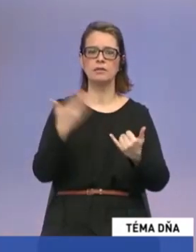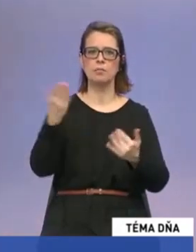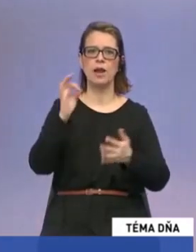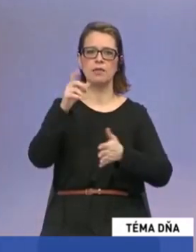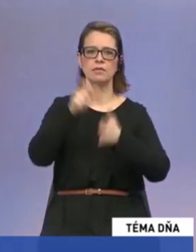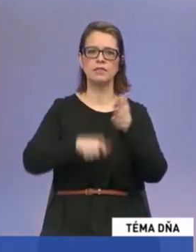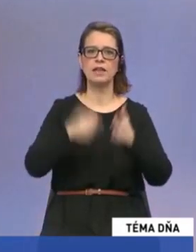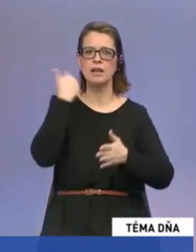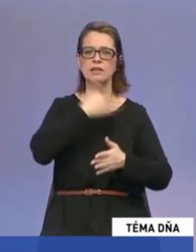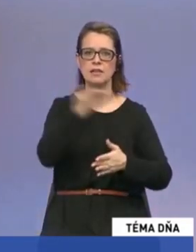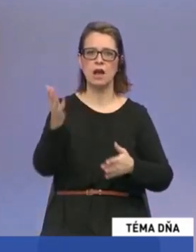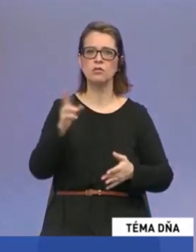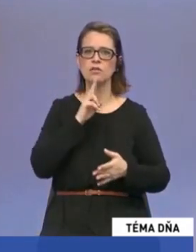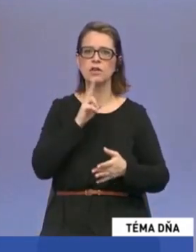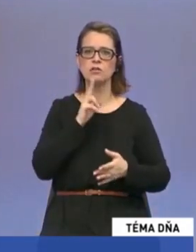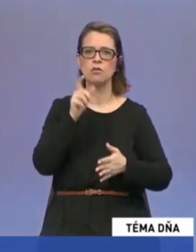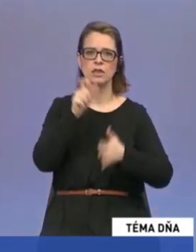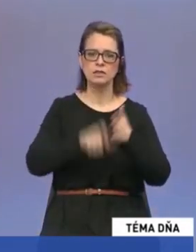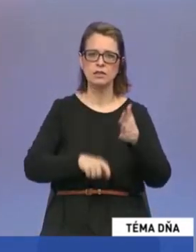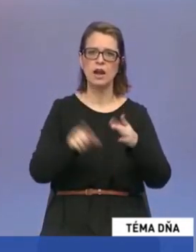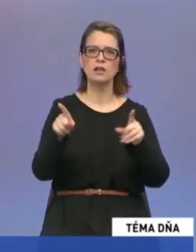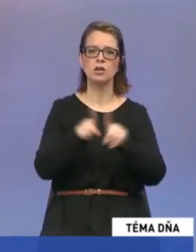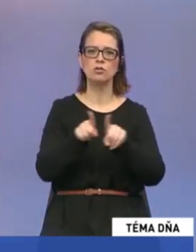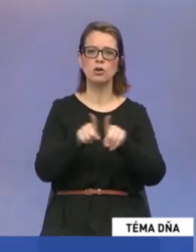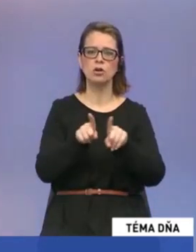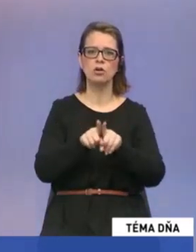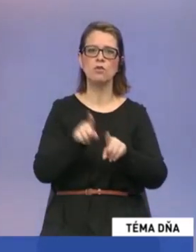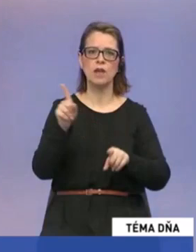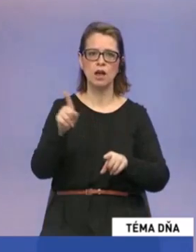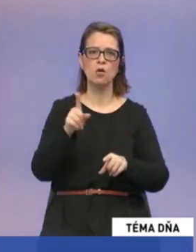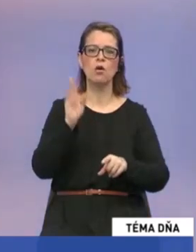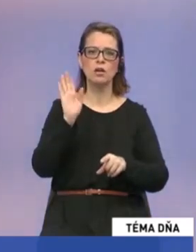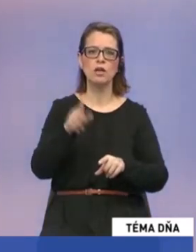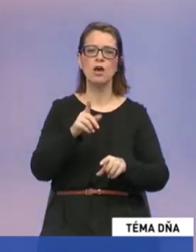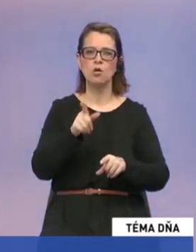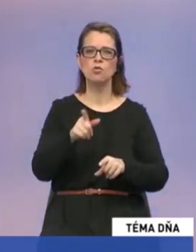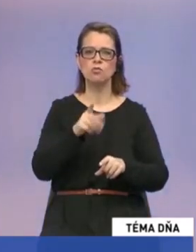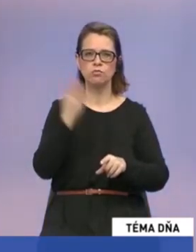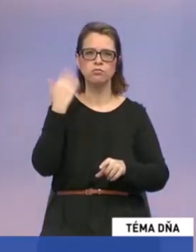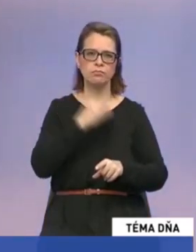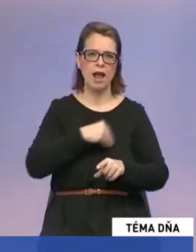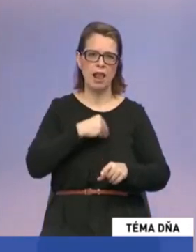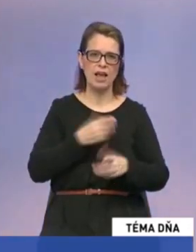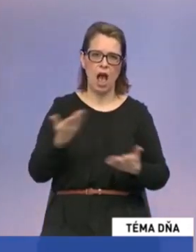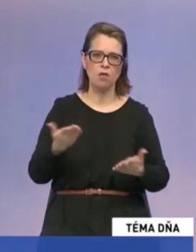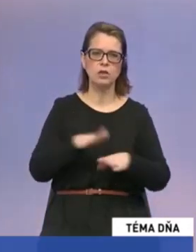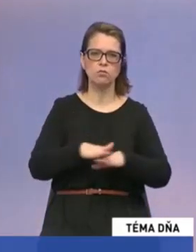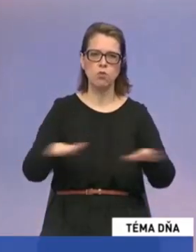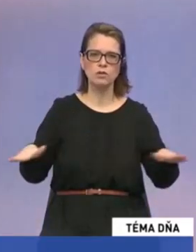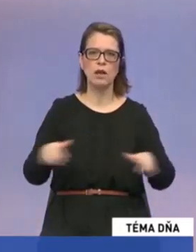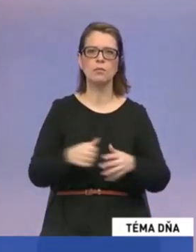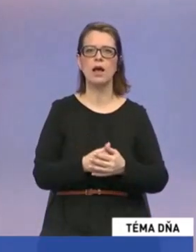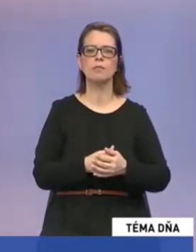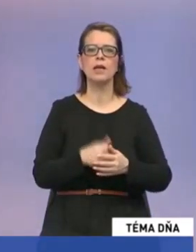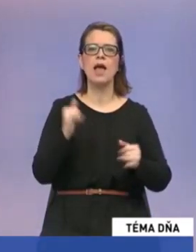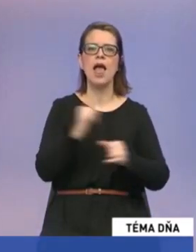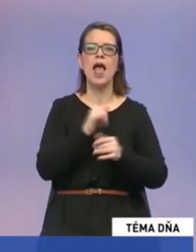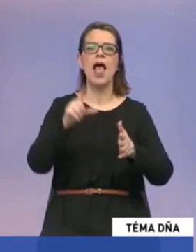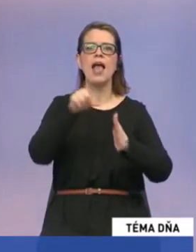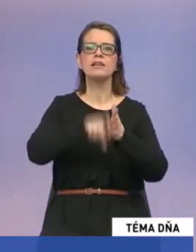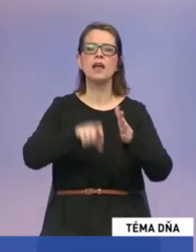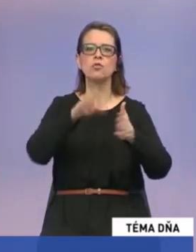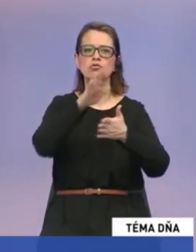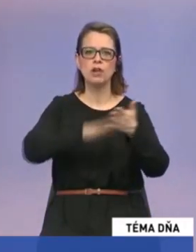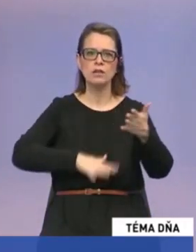strane za ľudí, v kiskovej strane, ktorý tiež ma toho narováši dosť. Vieme, že tu boli kauzy s pozemkami, s exekučnými spísmi,